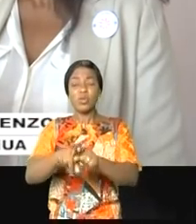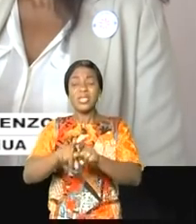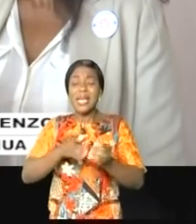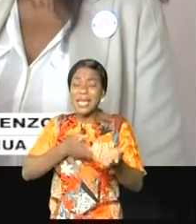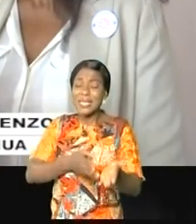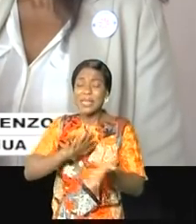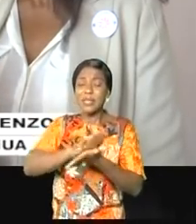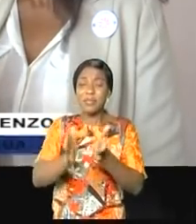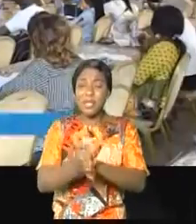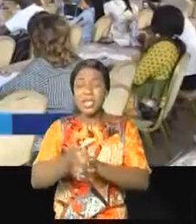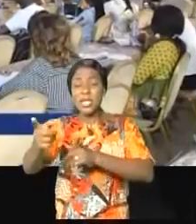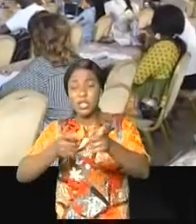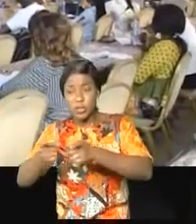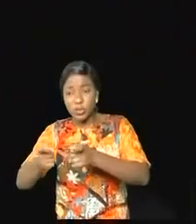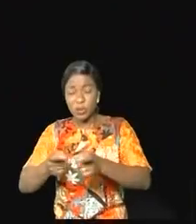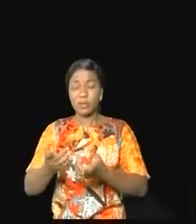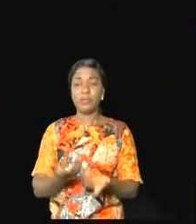aider à devenir aussi des leaders ?